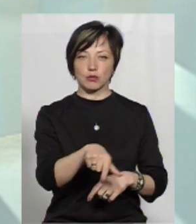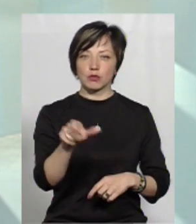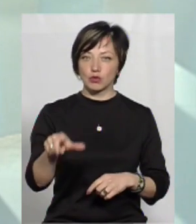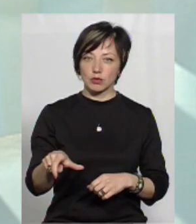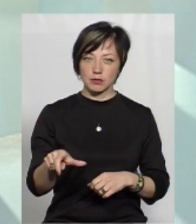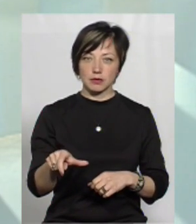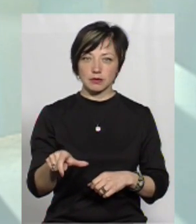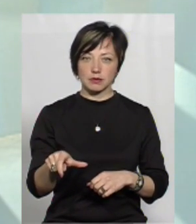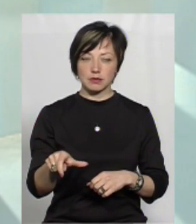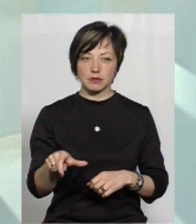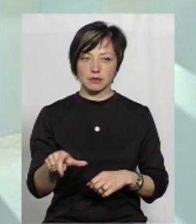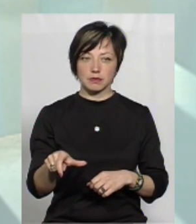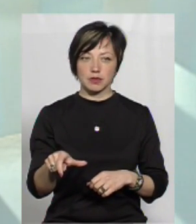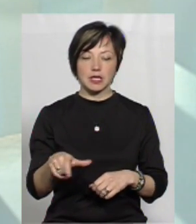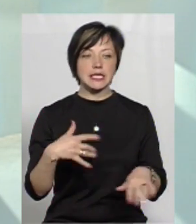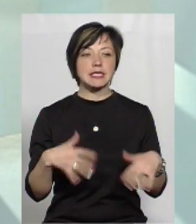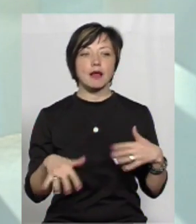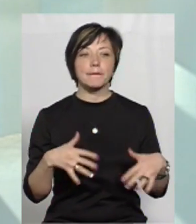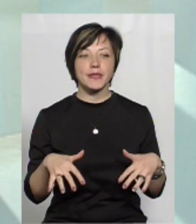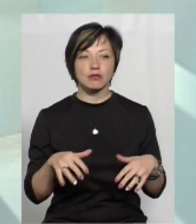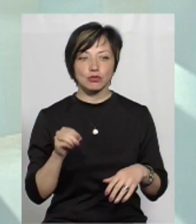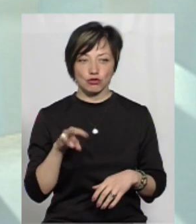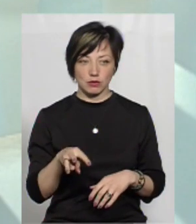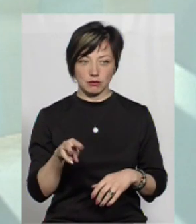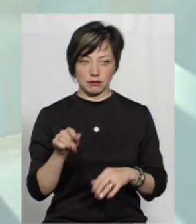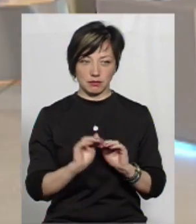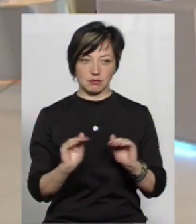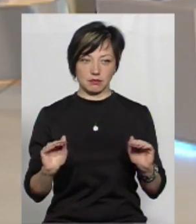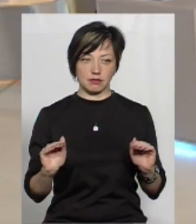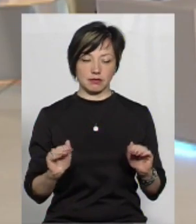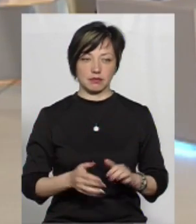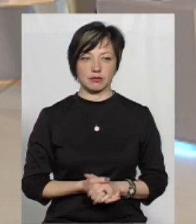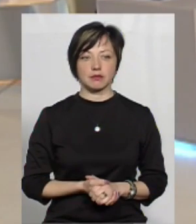слабкішими дітьми.